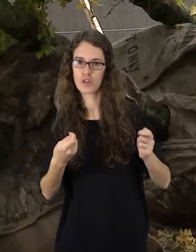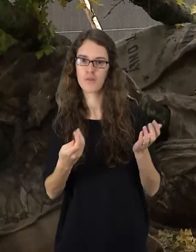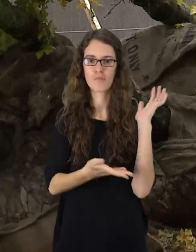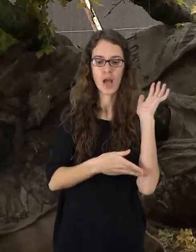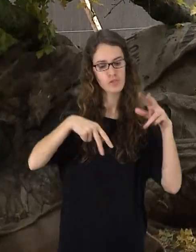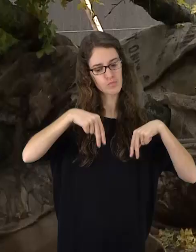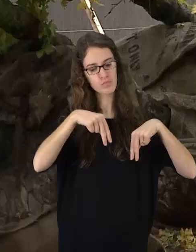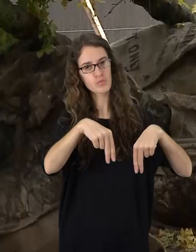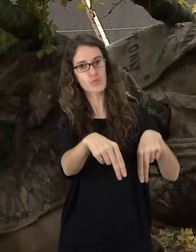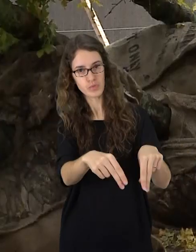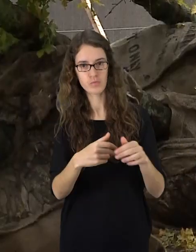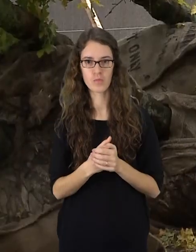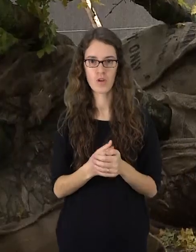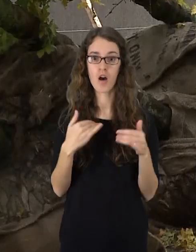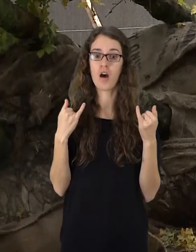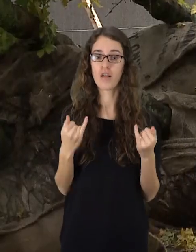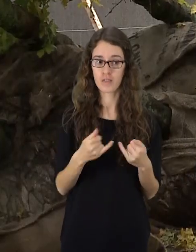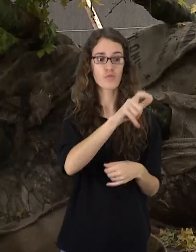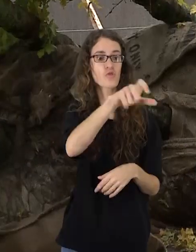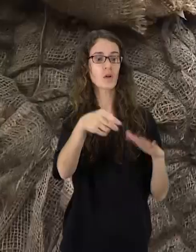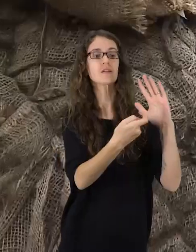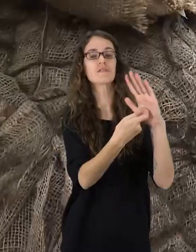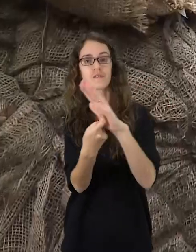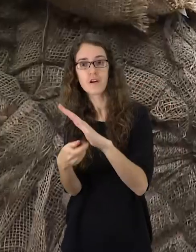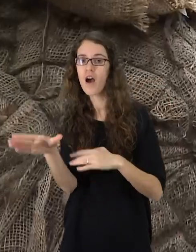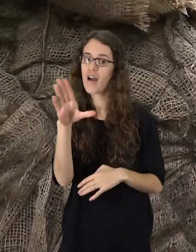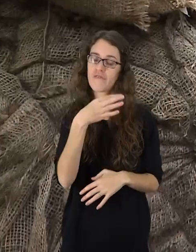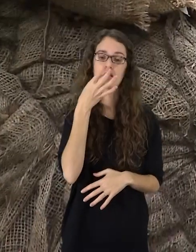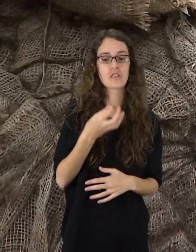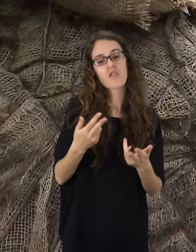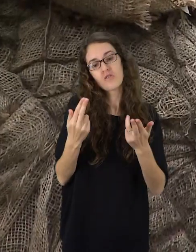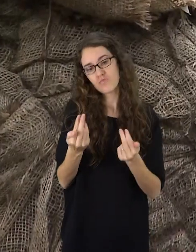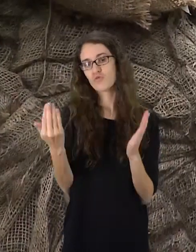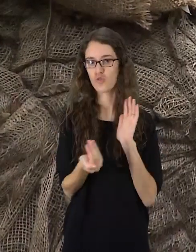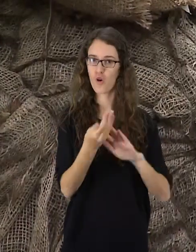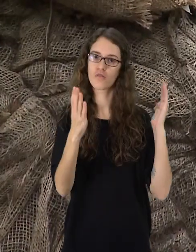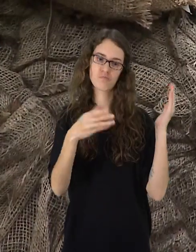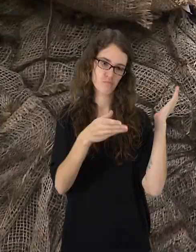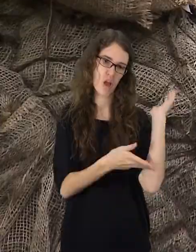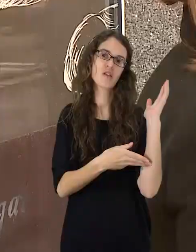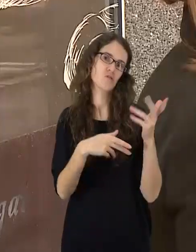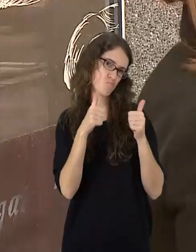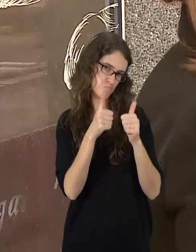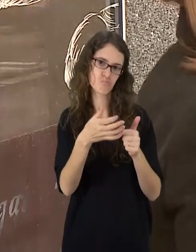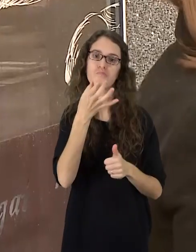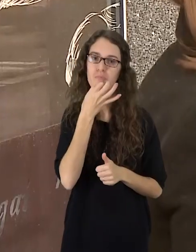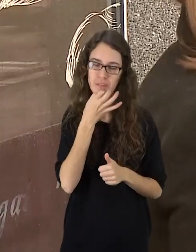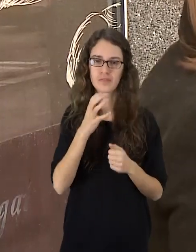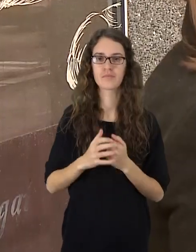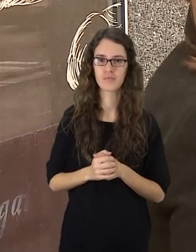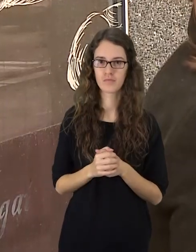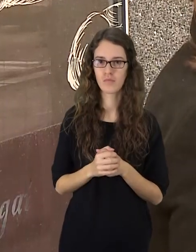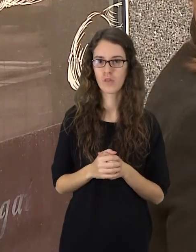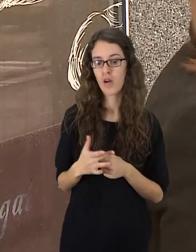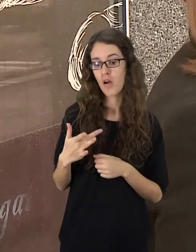gatvėje. Šiandien dauguma šiuliečių nėnygė, jiems naujai plačia lapį išties patinka. Gal jos